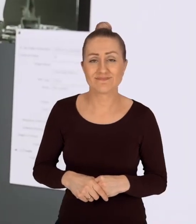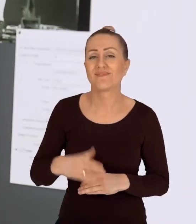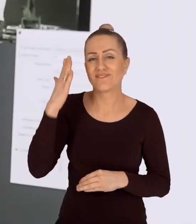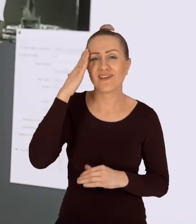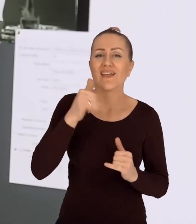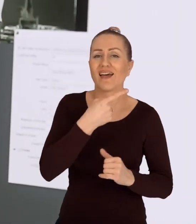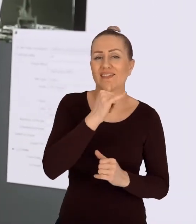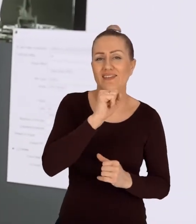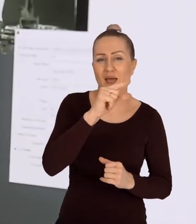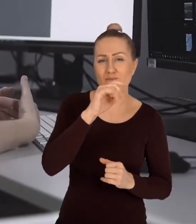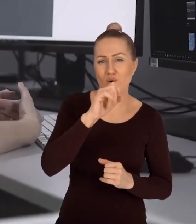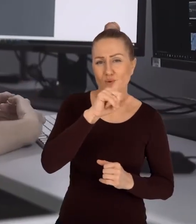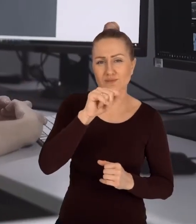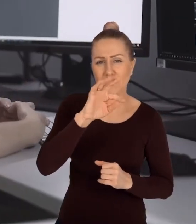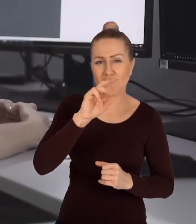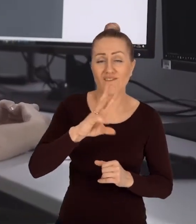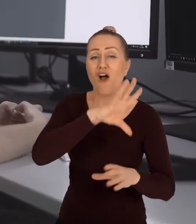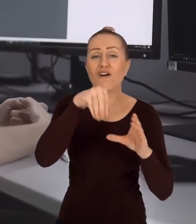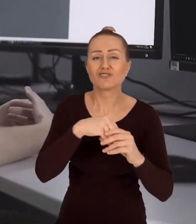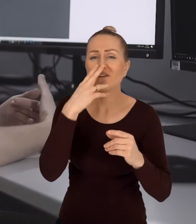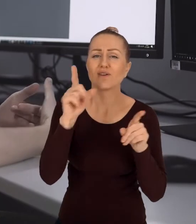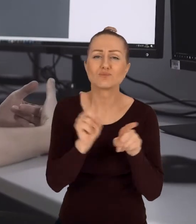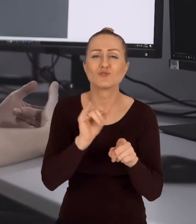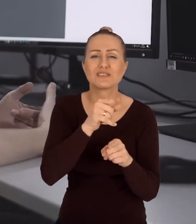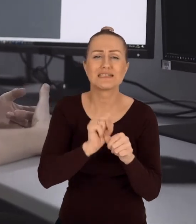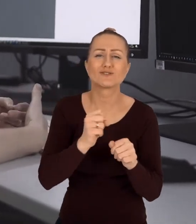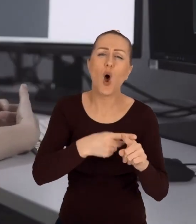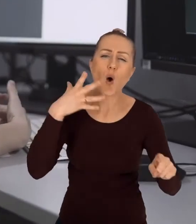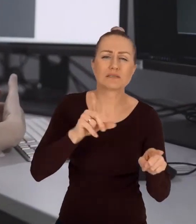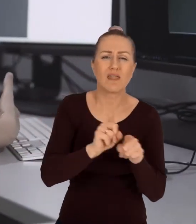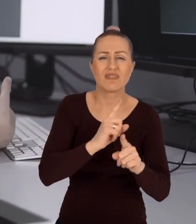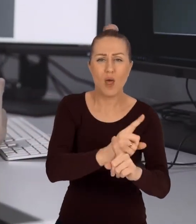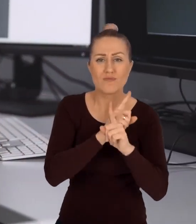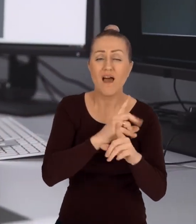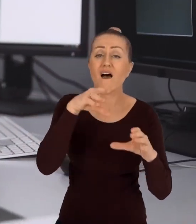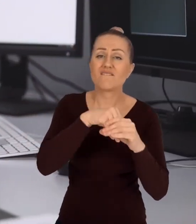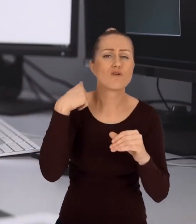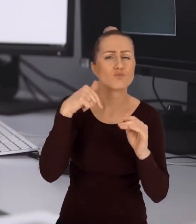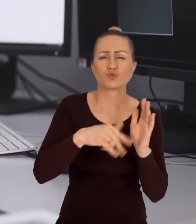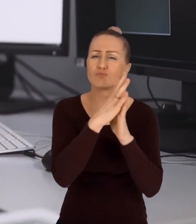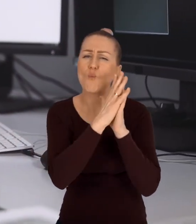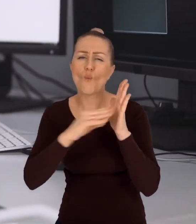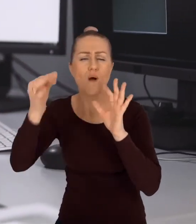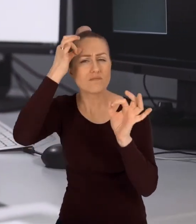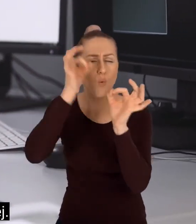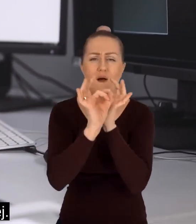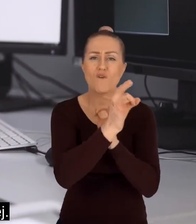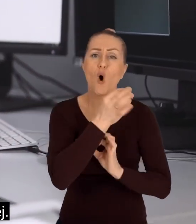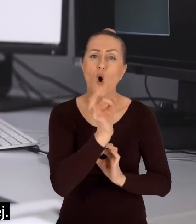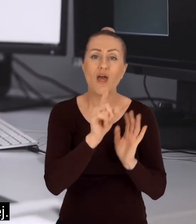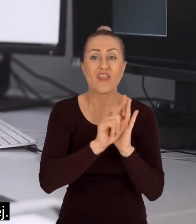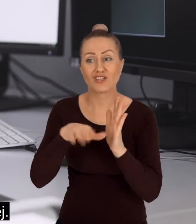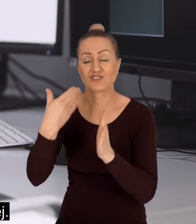Analogicznie do diapozytywów wszystkie pozyskane pliki są surowe i neutralne ze względu na konieczność jak najwierniejszego odwzorowania